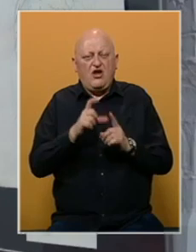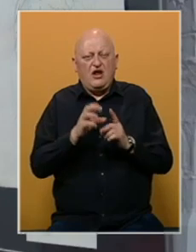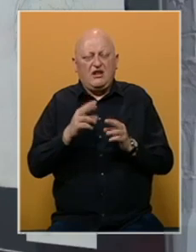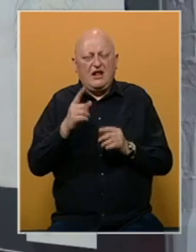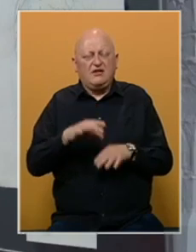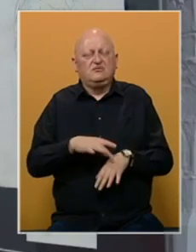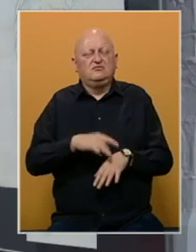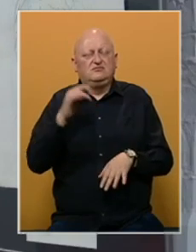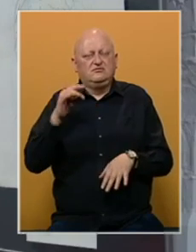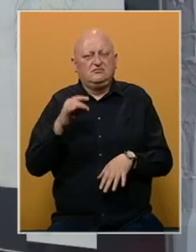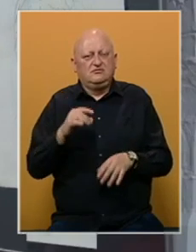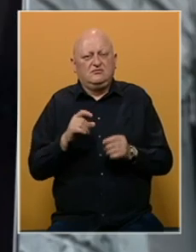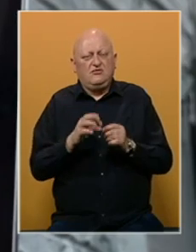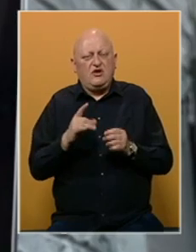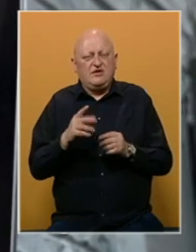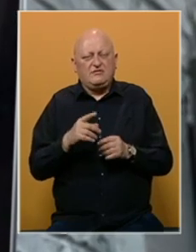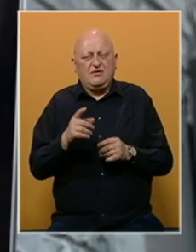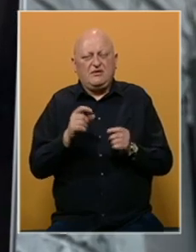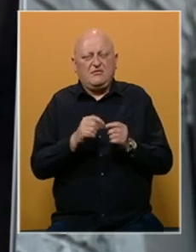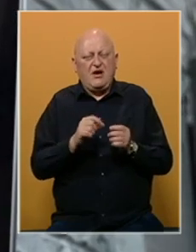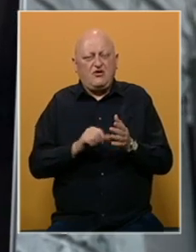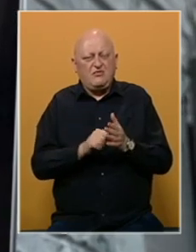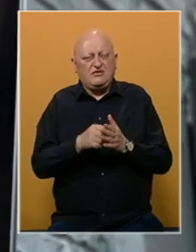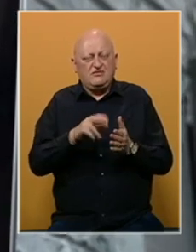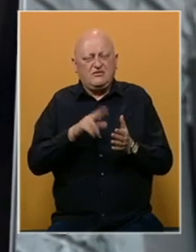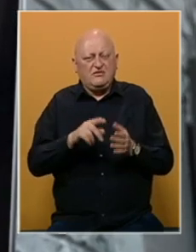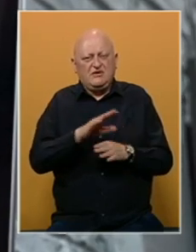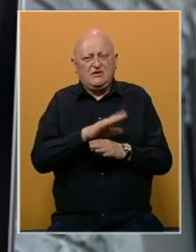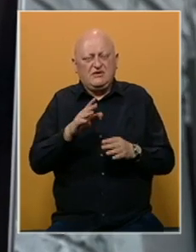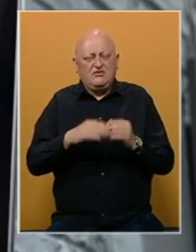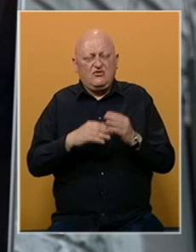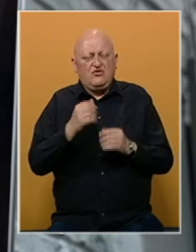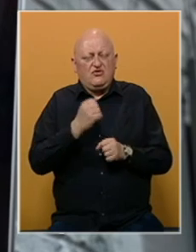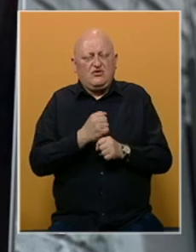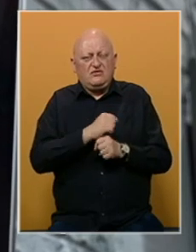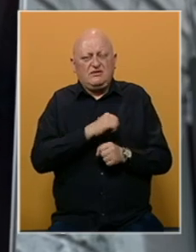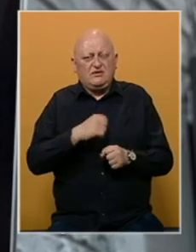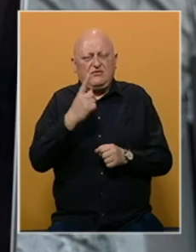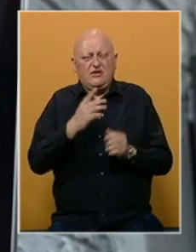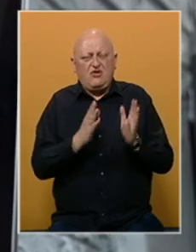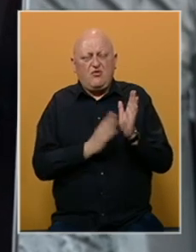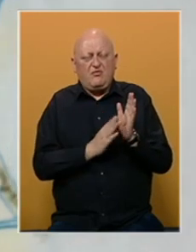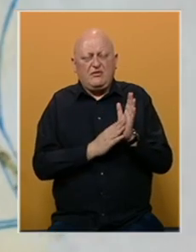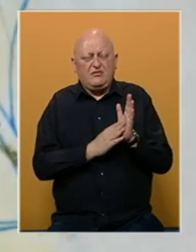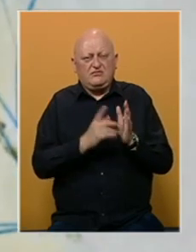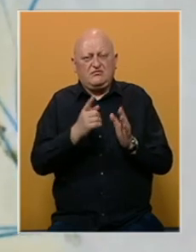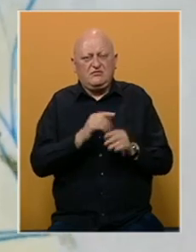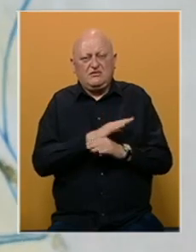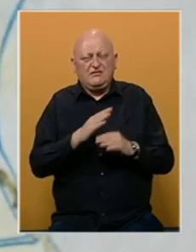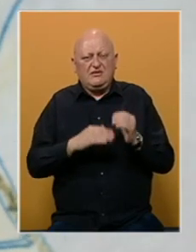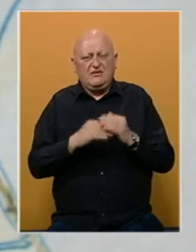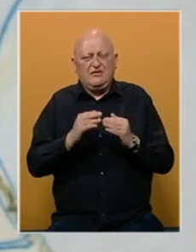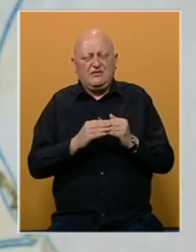izmislio poput buletizma i bakropisa u boji. Sva su ova dijela rađena samo u jednom primjerku, jer je svako dijelo